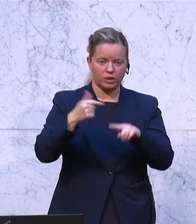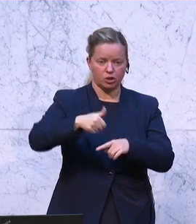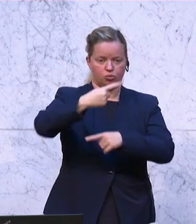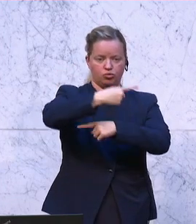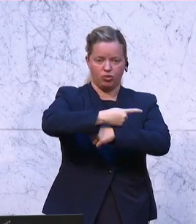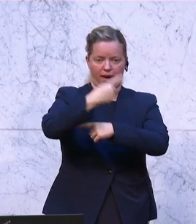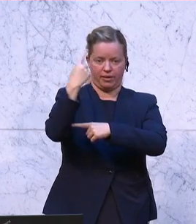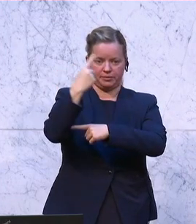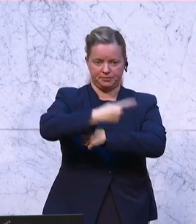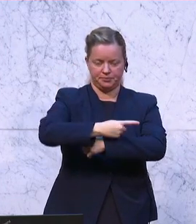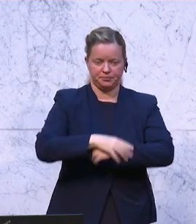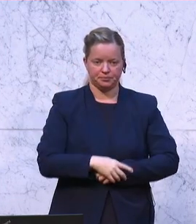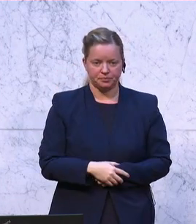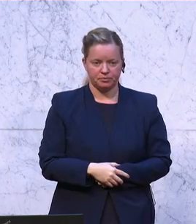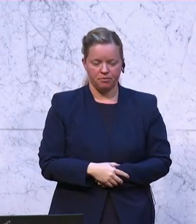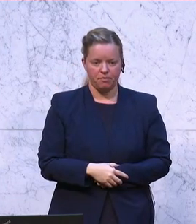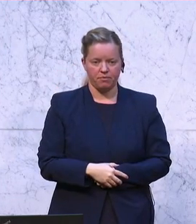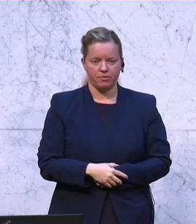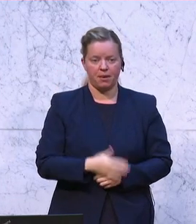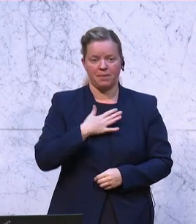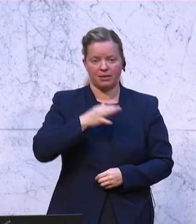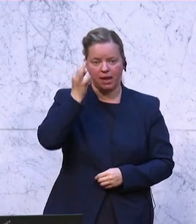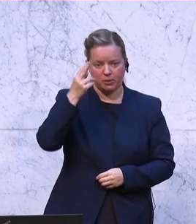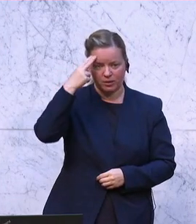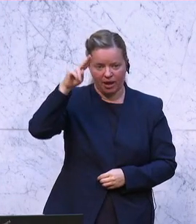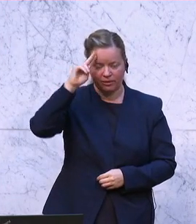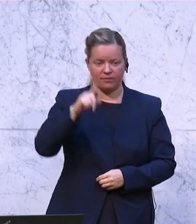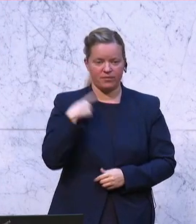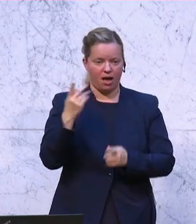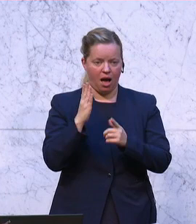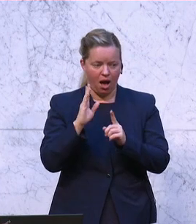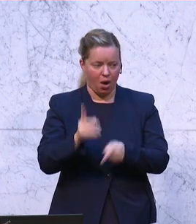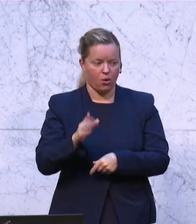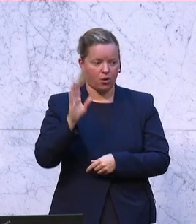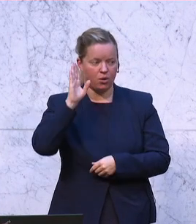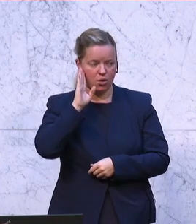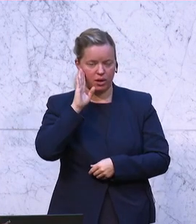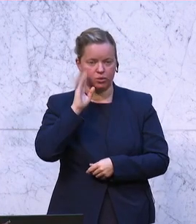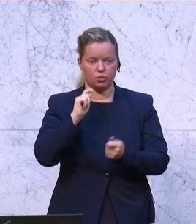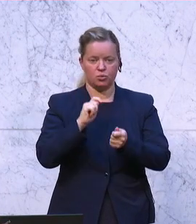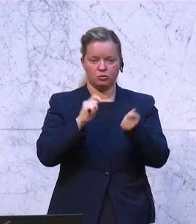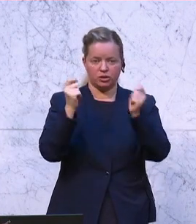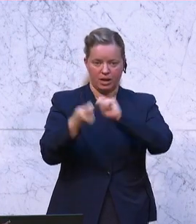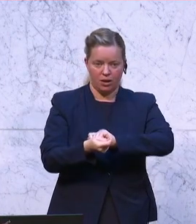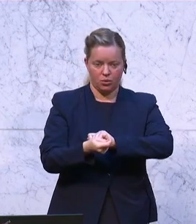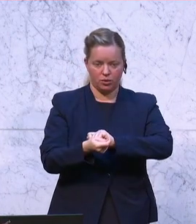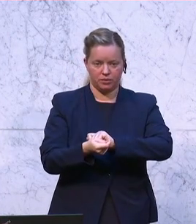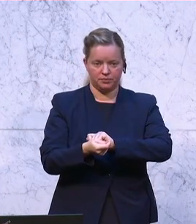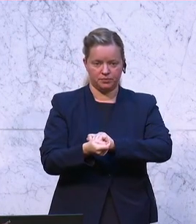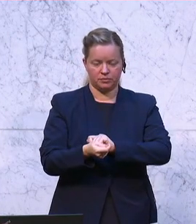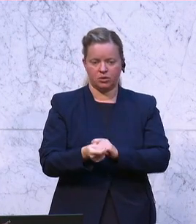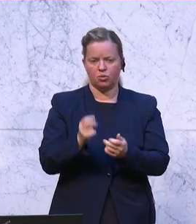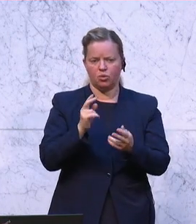befindet. Meine Damen und Herren, wir haben auch gehört, dass diese Umstellung, die ja noch nicht ganz